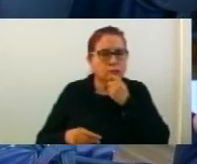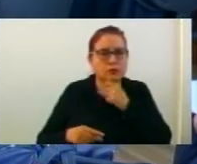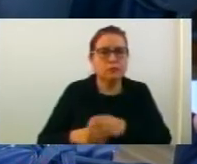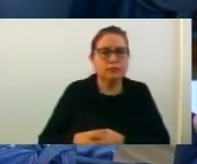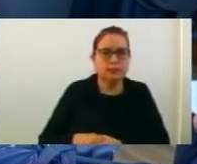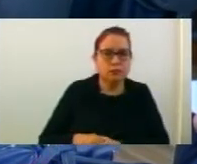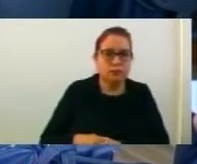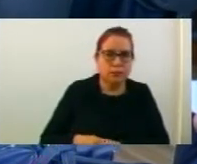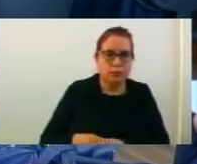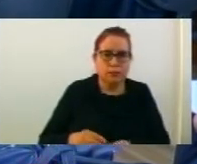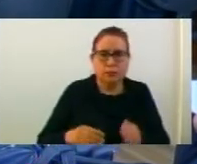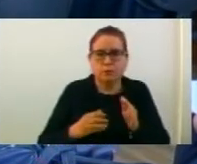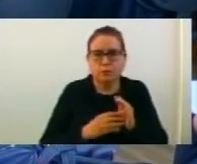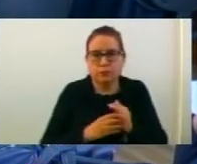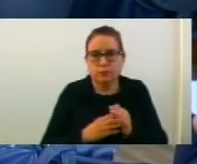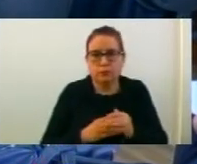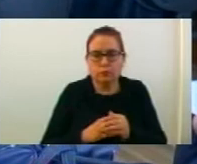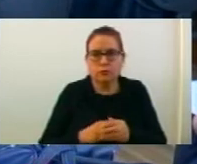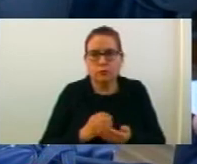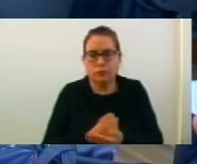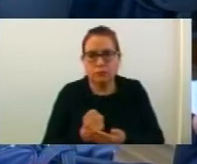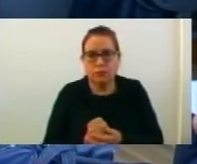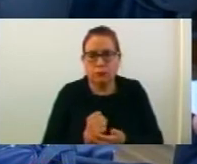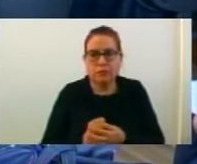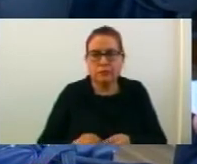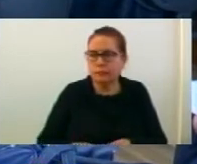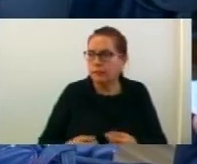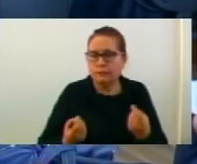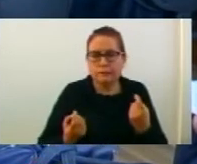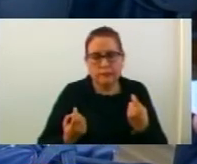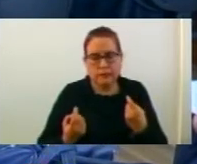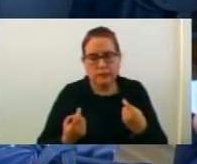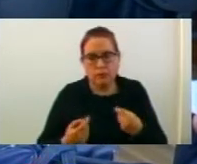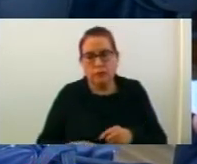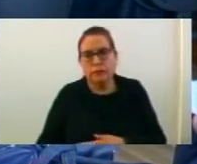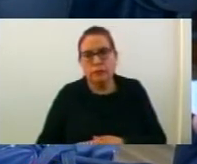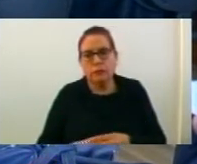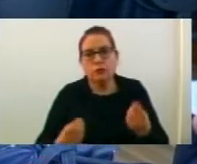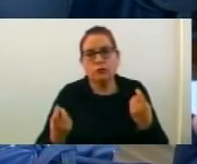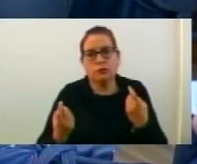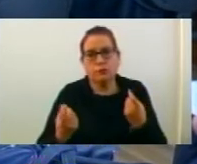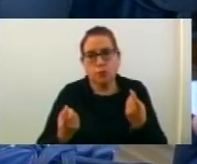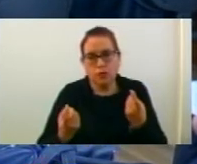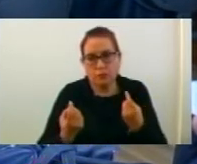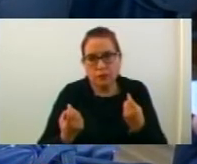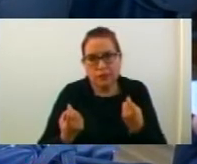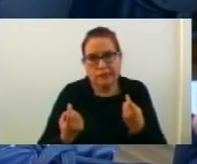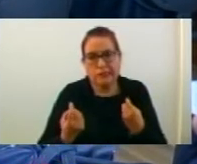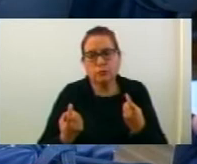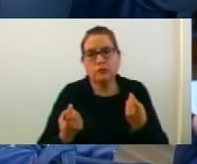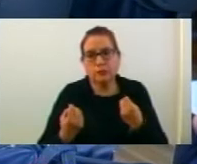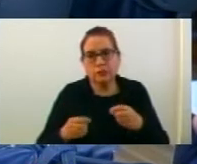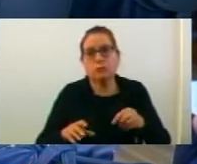за утвърдуване потреба от донесуване на ревенечко-планска документация за прошируване на планския ОФАД за капи брои